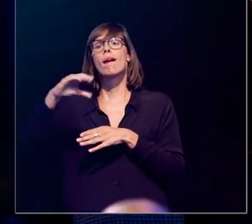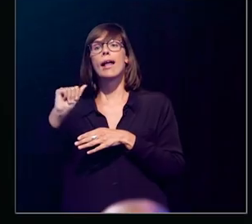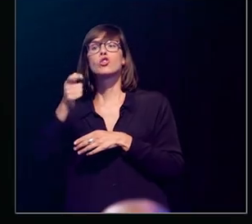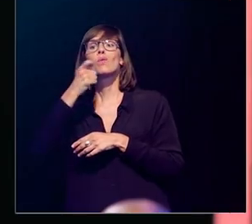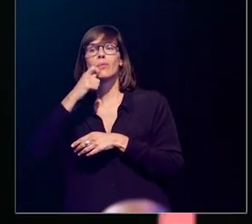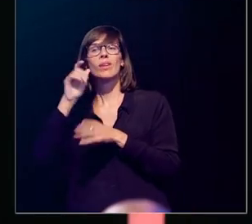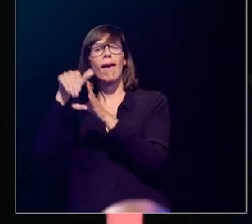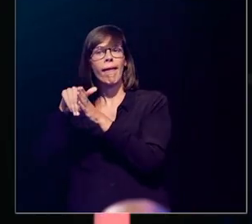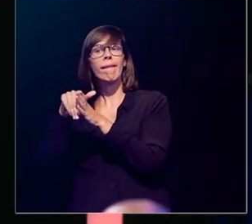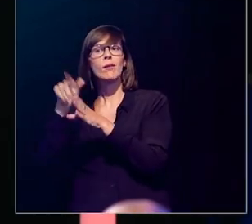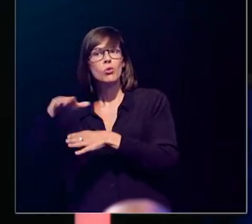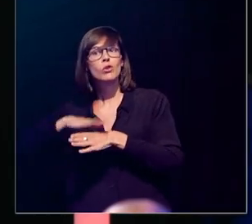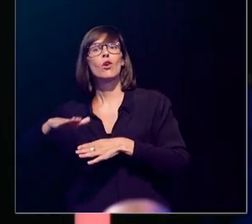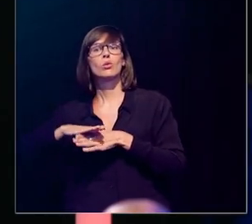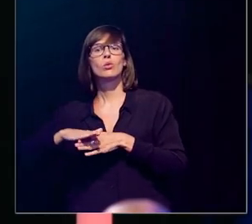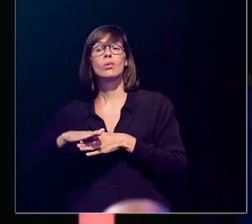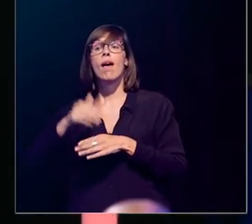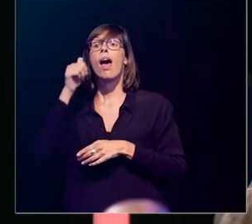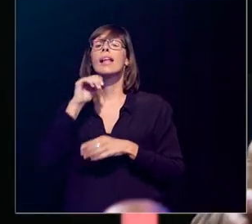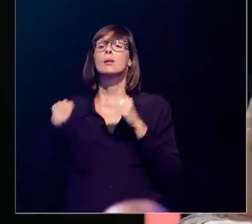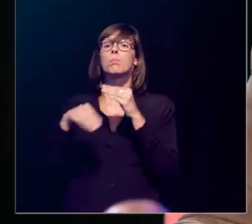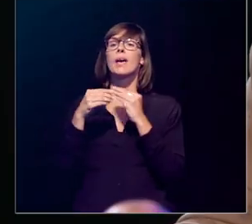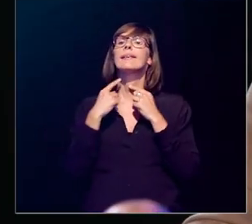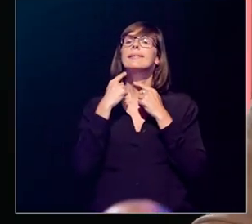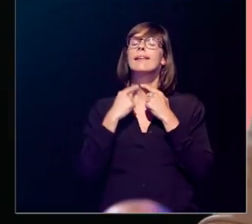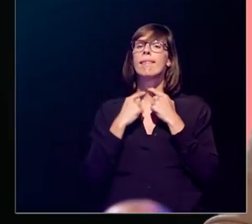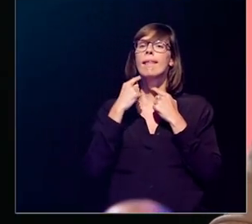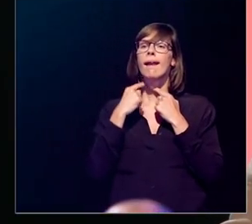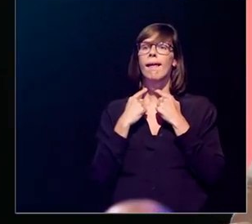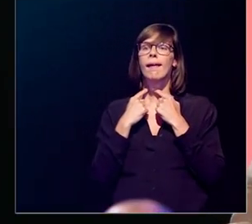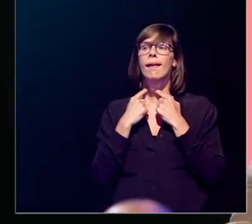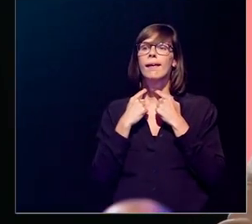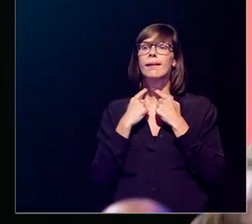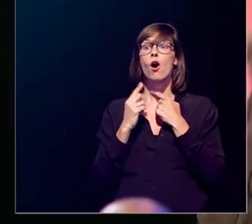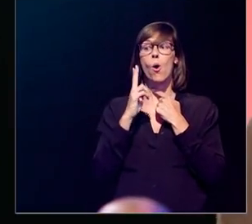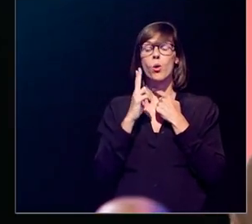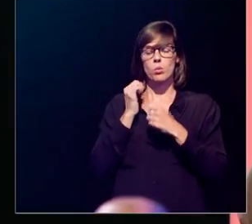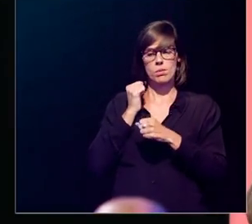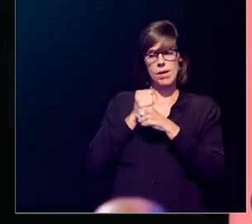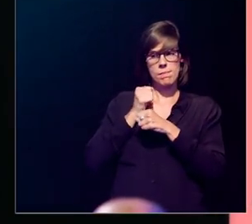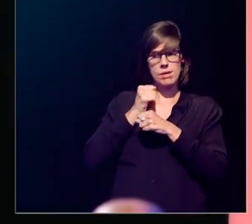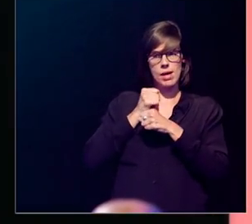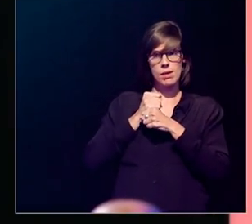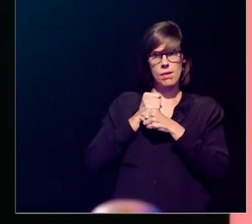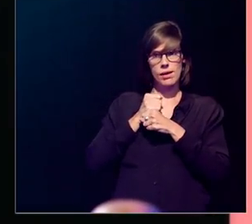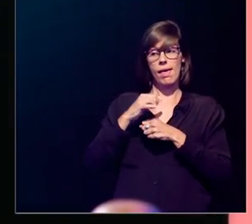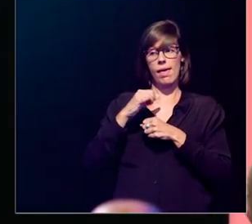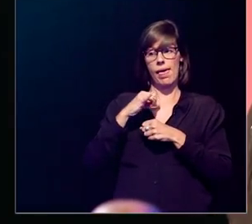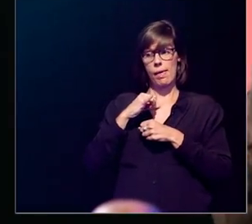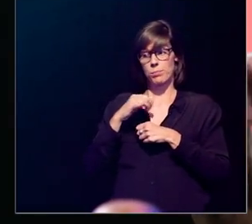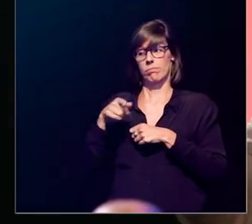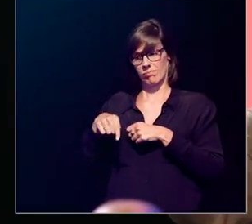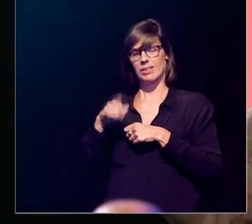op voorwaarde dat er ook voldoende calcium in je voeding zit. Want wanneer de bijschildklieren